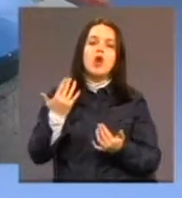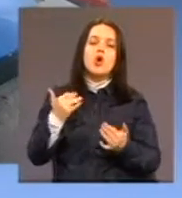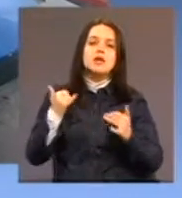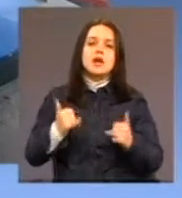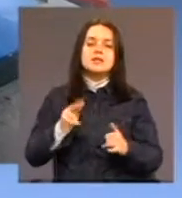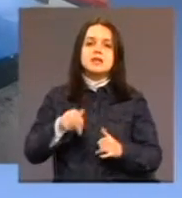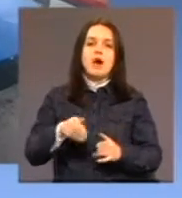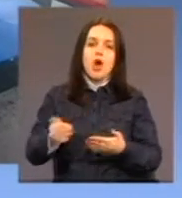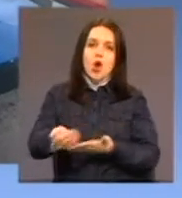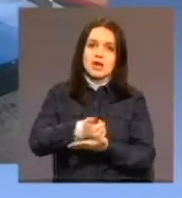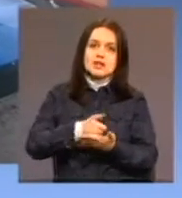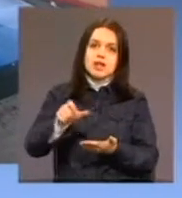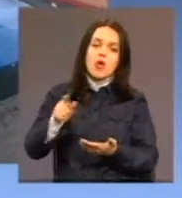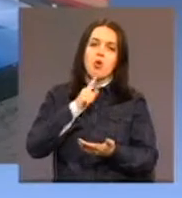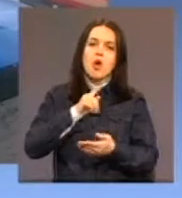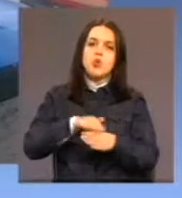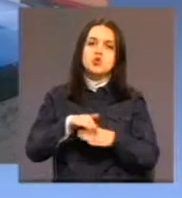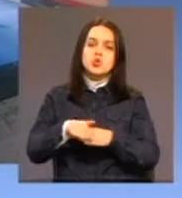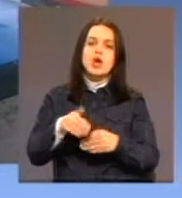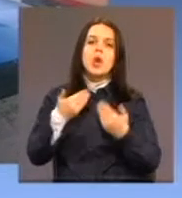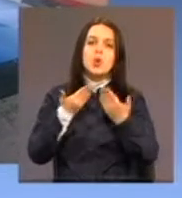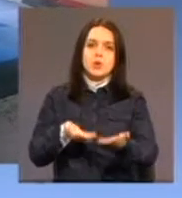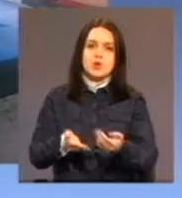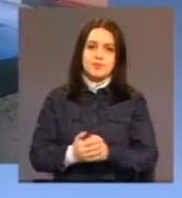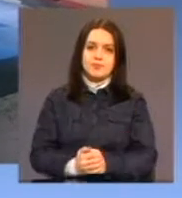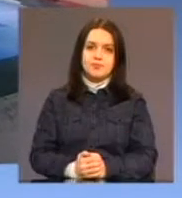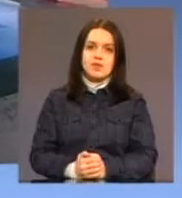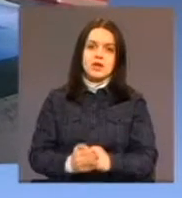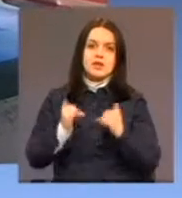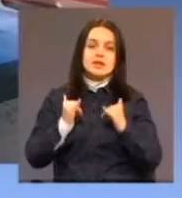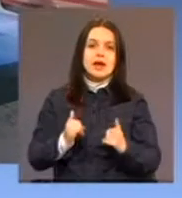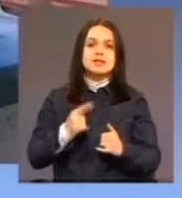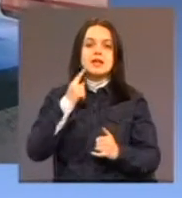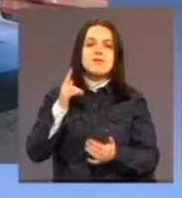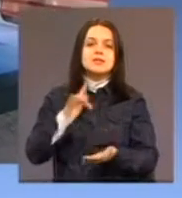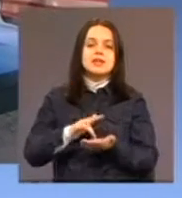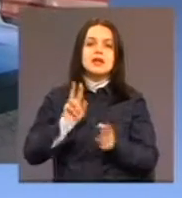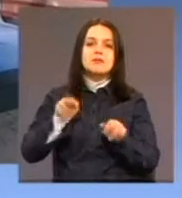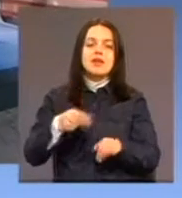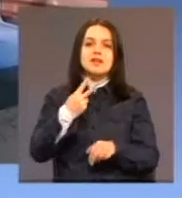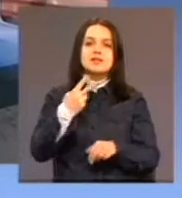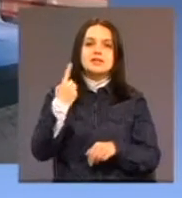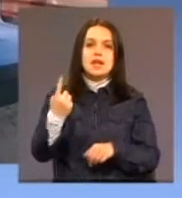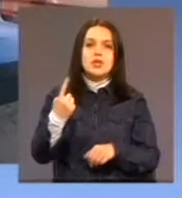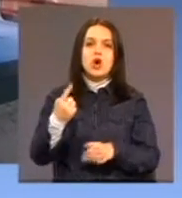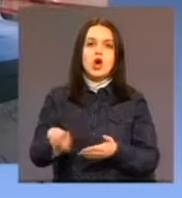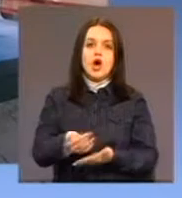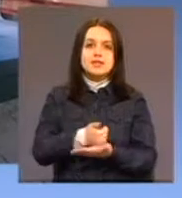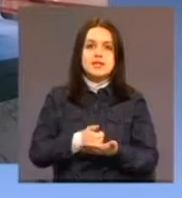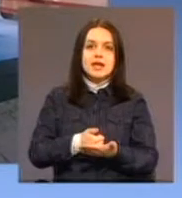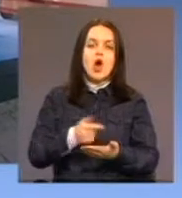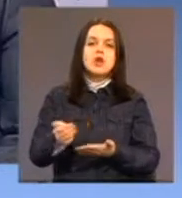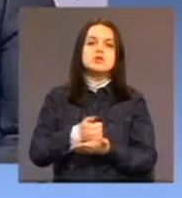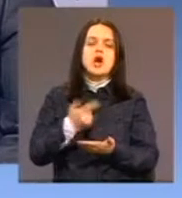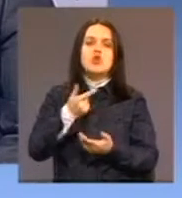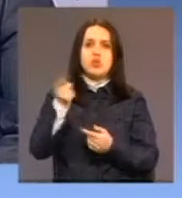usluge praktično on nudi? Danas dnevni centar ima 21 korisnika. Korisnici su, kao što je bilo u prilogu,